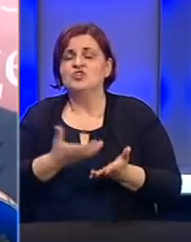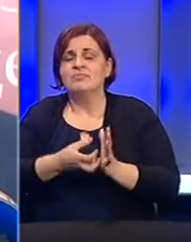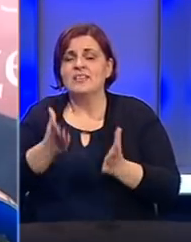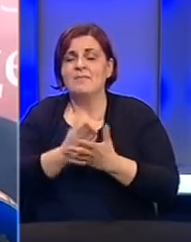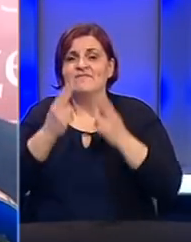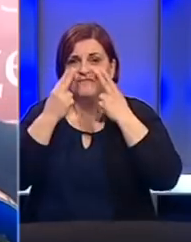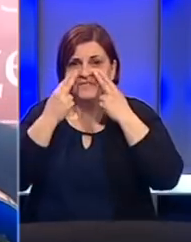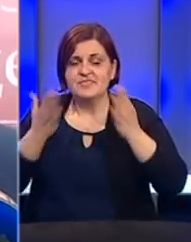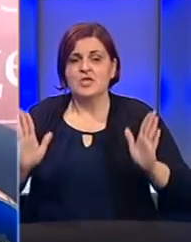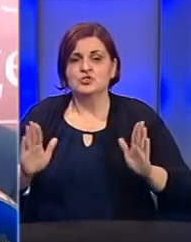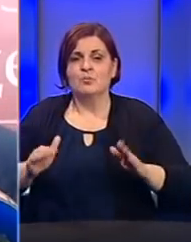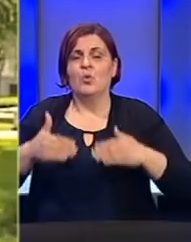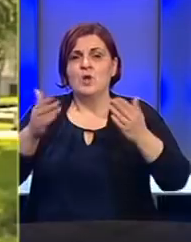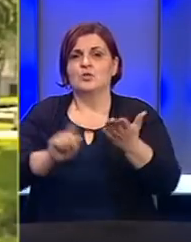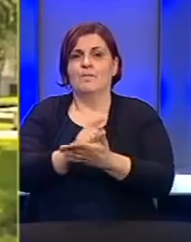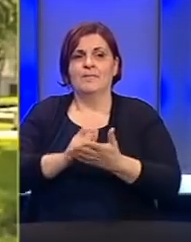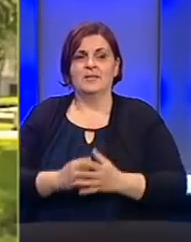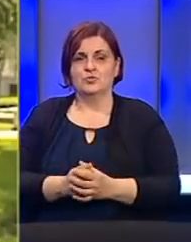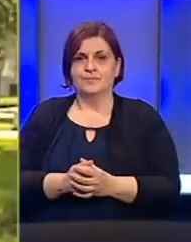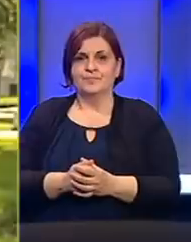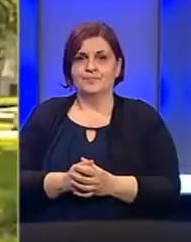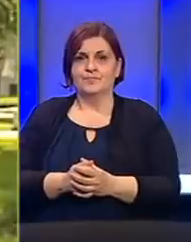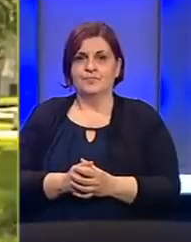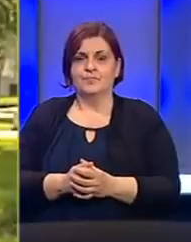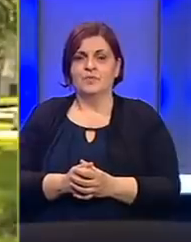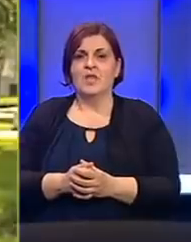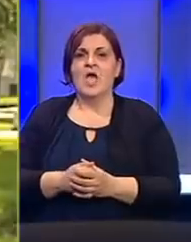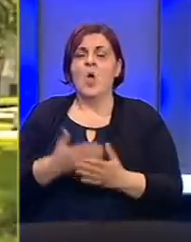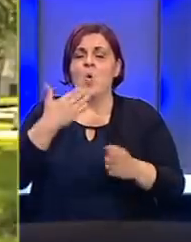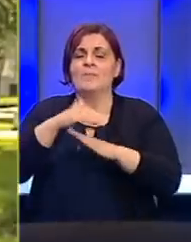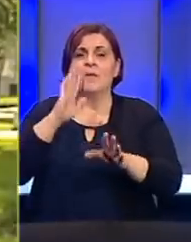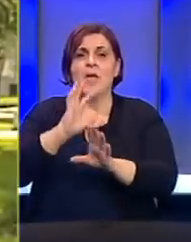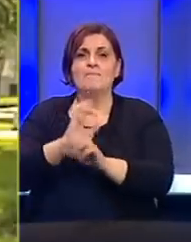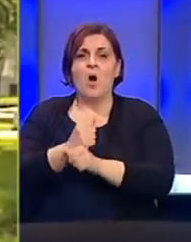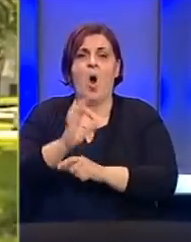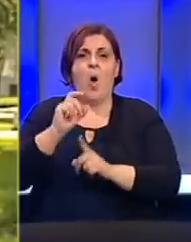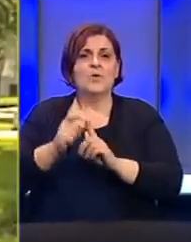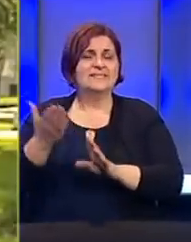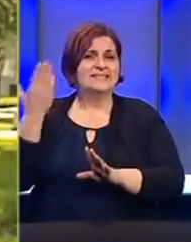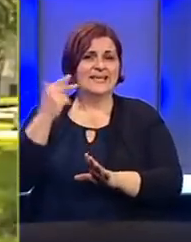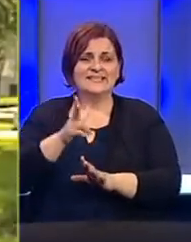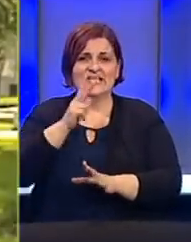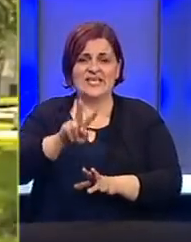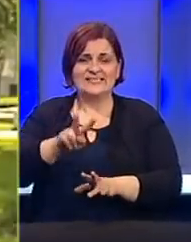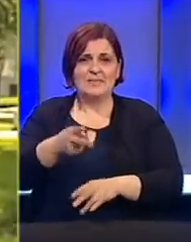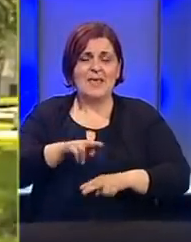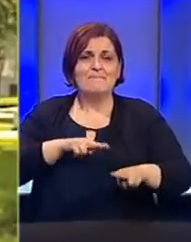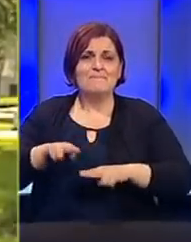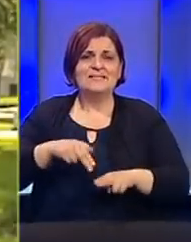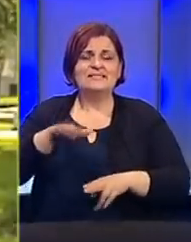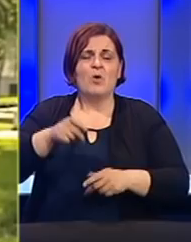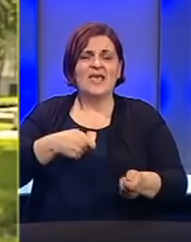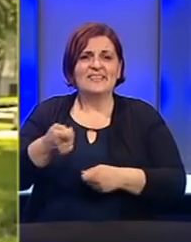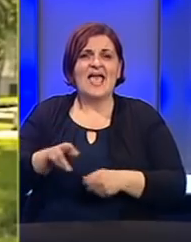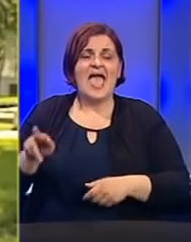vidjet ćemo to u narodnom periodu. U parlamentu Bosne i Hercegovine opozicija je ranije inicirala smjenu ministra spoljne